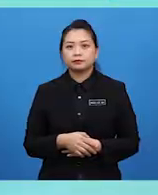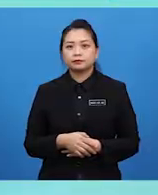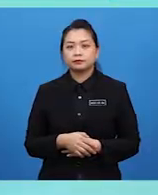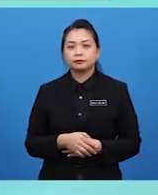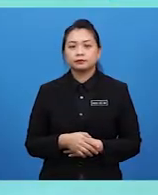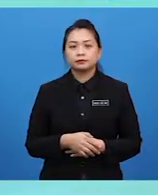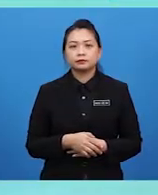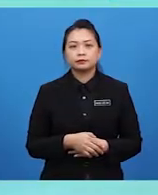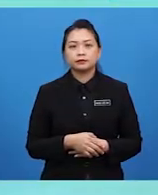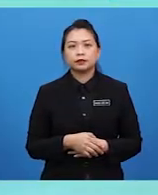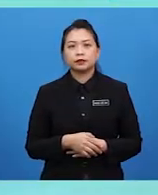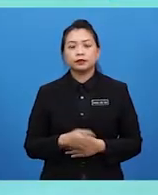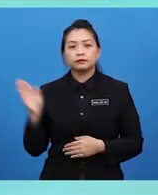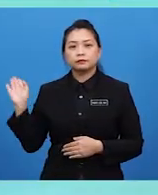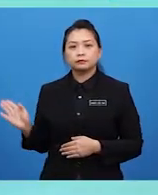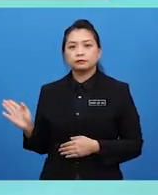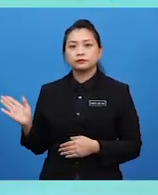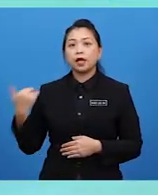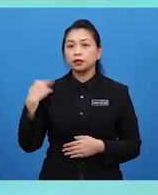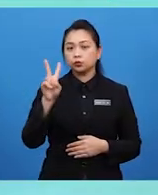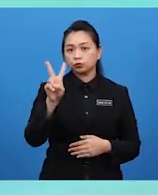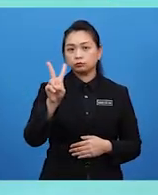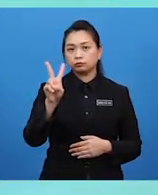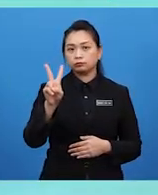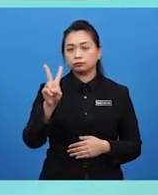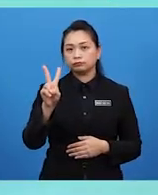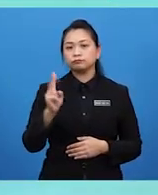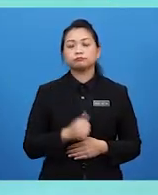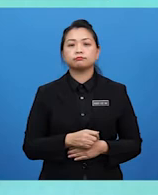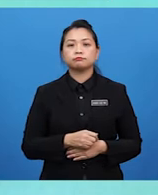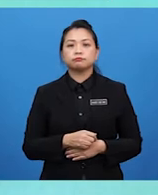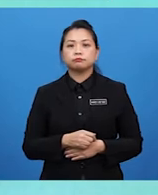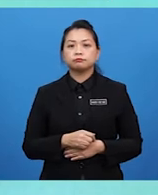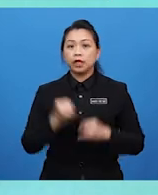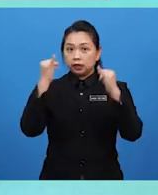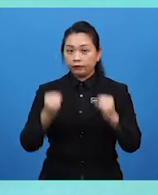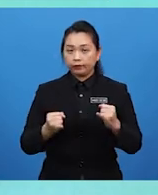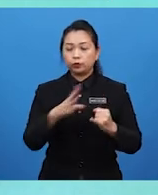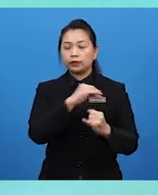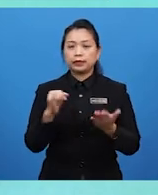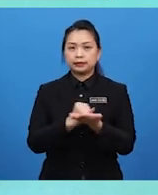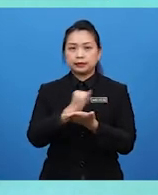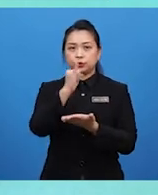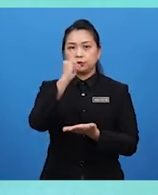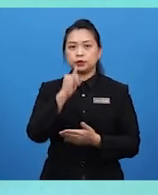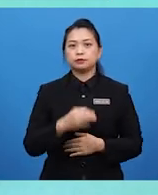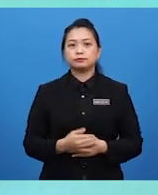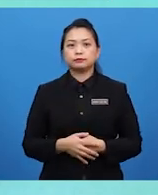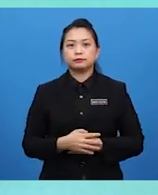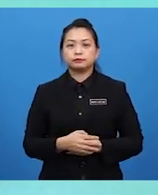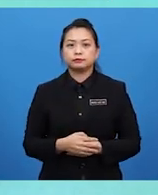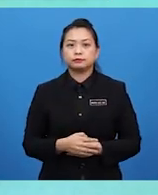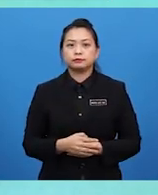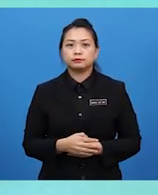Dan Cikgu Doys tahu tak sebenarnya penaungan ini terbahagi kepada dua iaitu penaungan individu dan juga penaungan institusi.